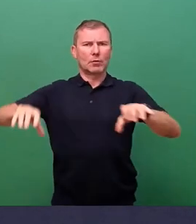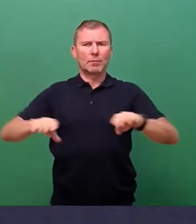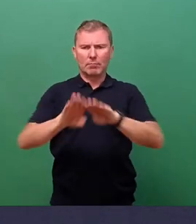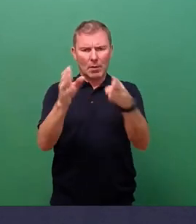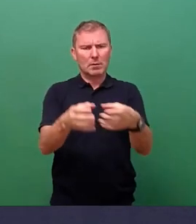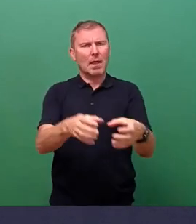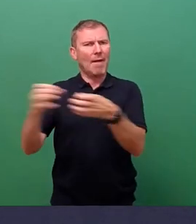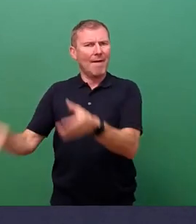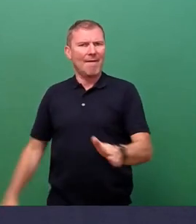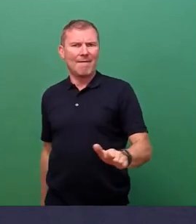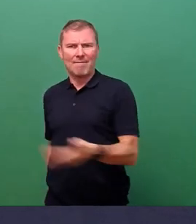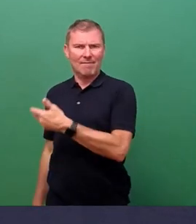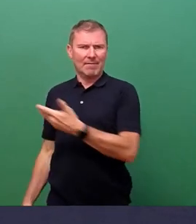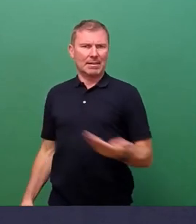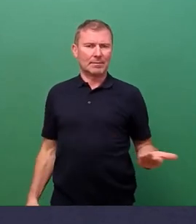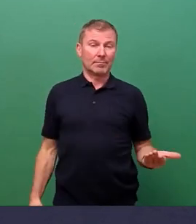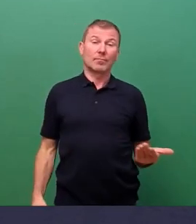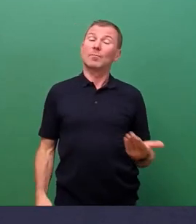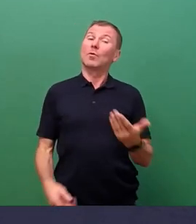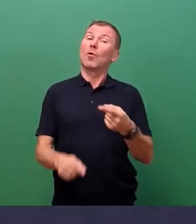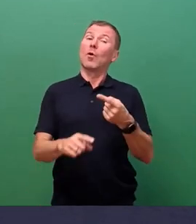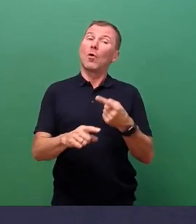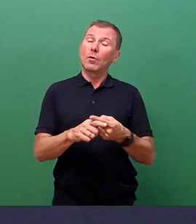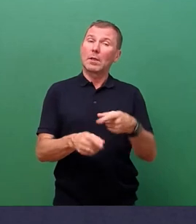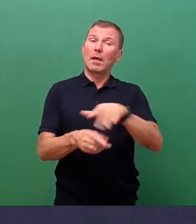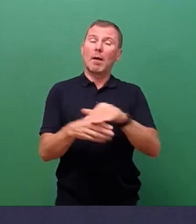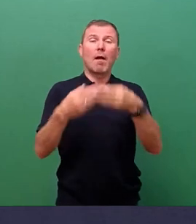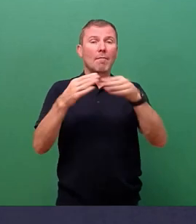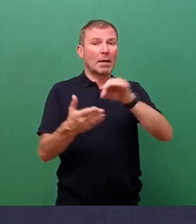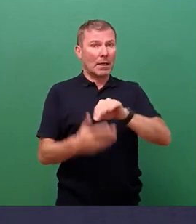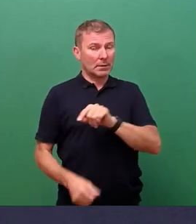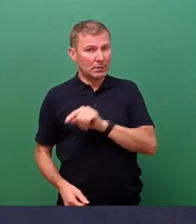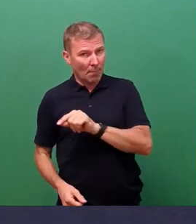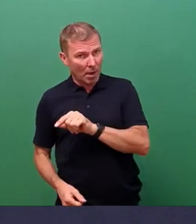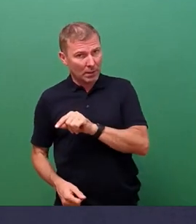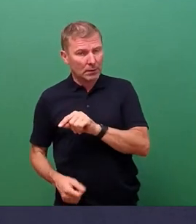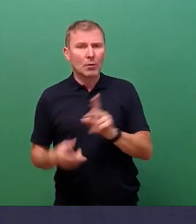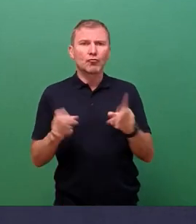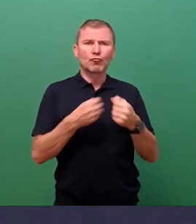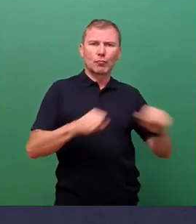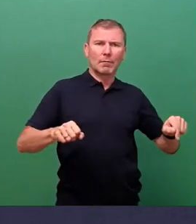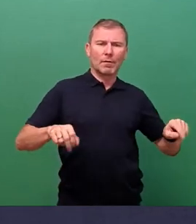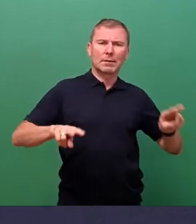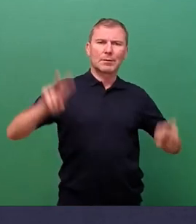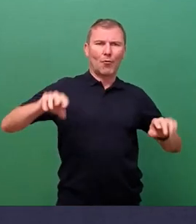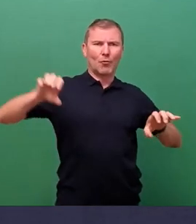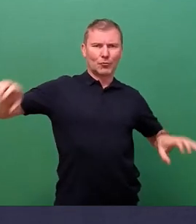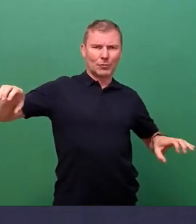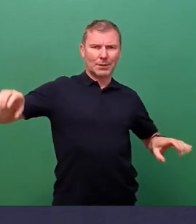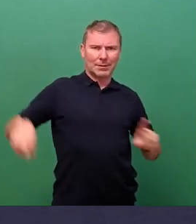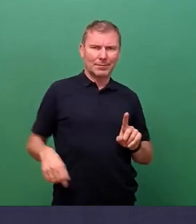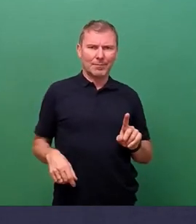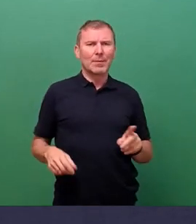das unterscheidet eben den Weihnachtsmarkt von dem Stadtfest, wir, ich sage mal mal,